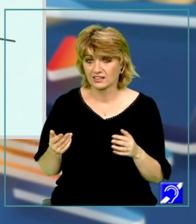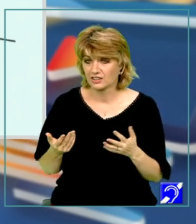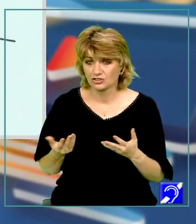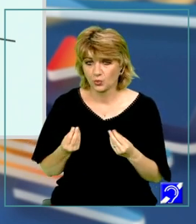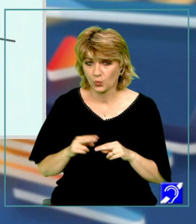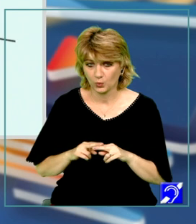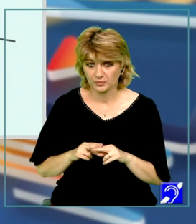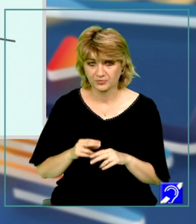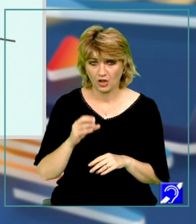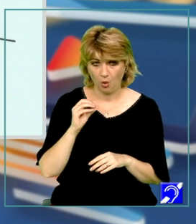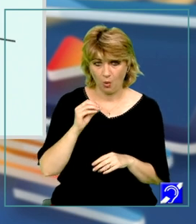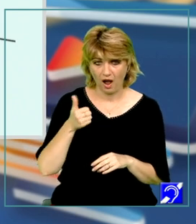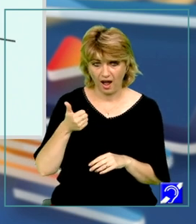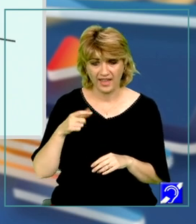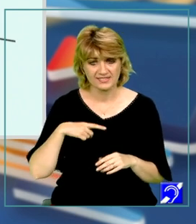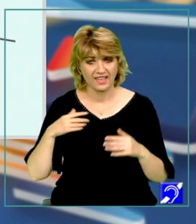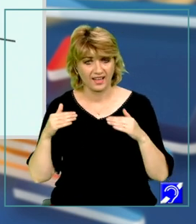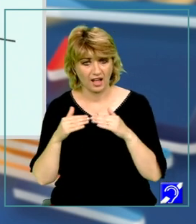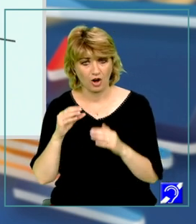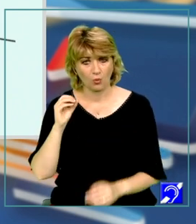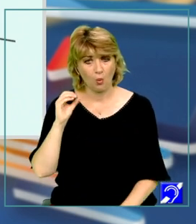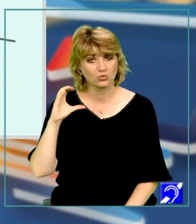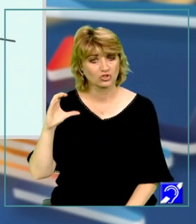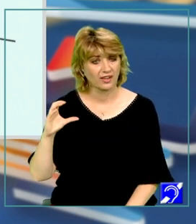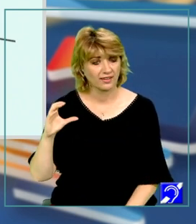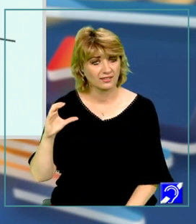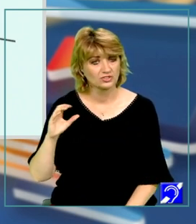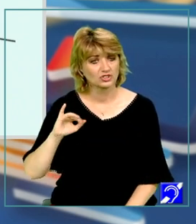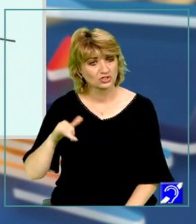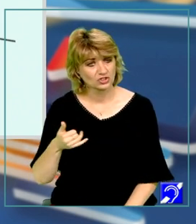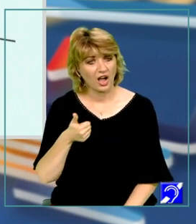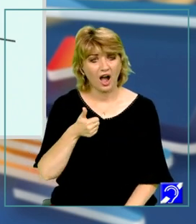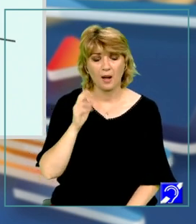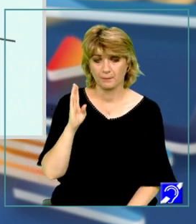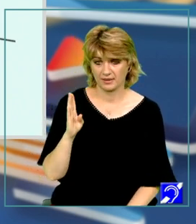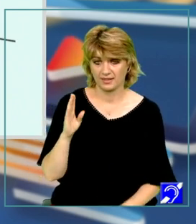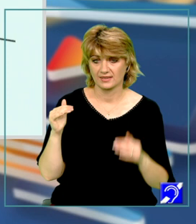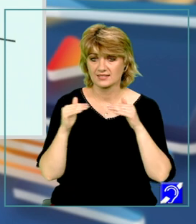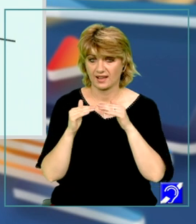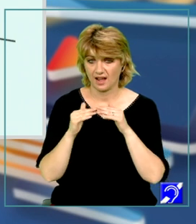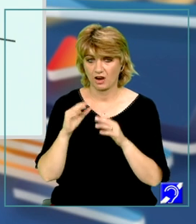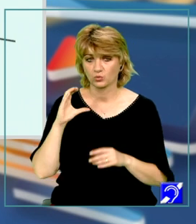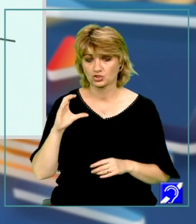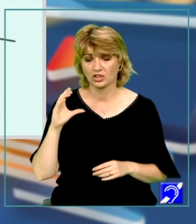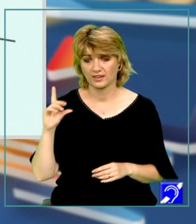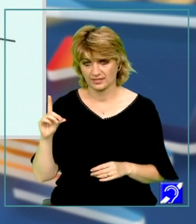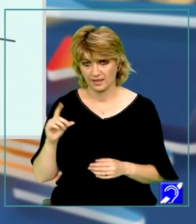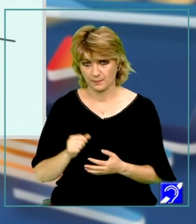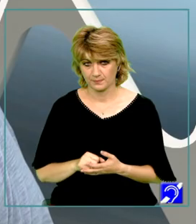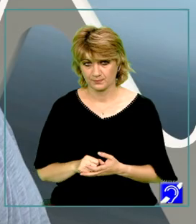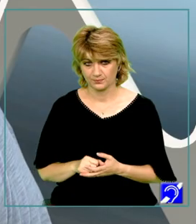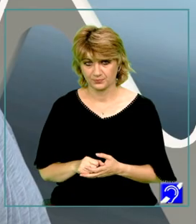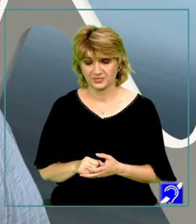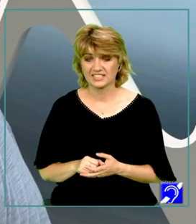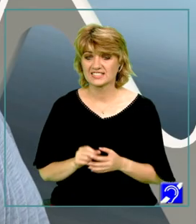O, A este congruent cu O, C și A, B este congruent cu C, D.